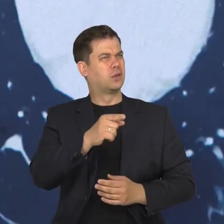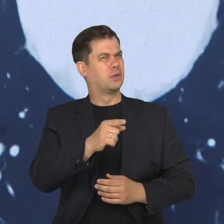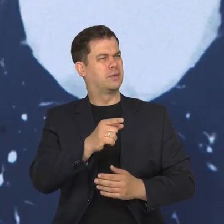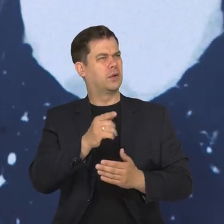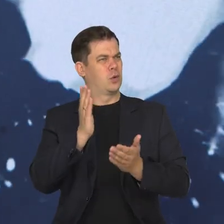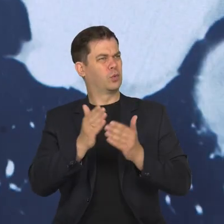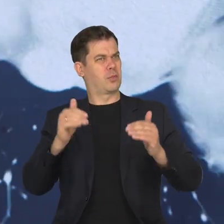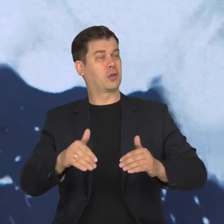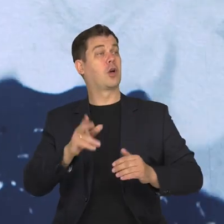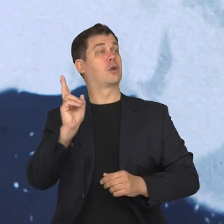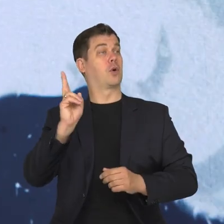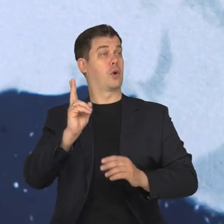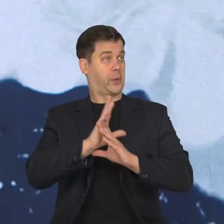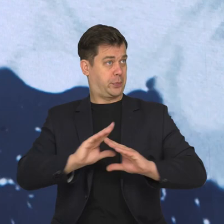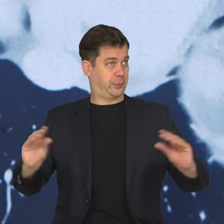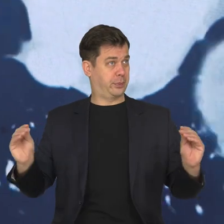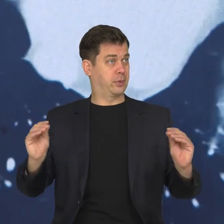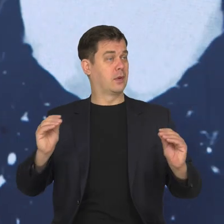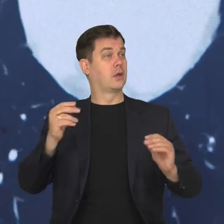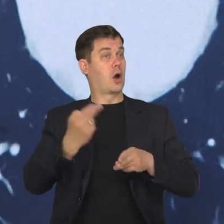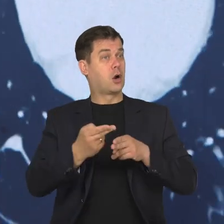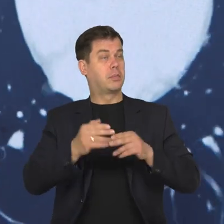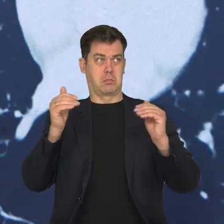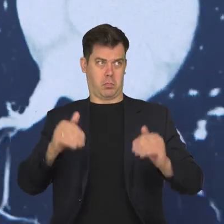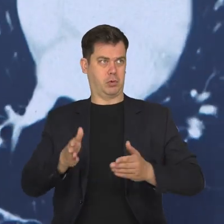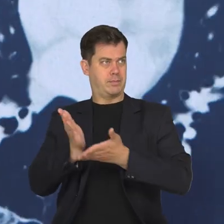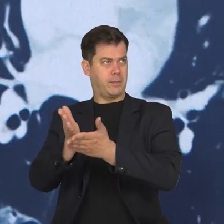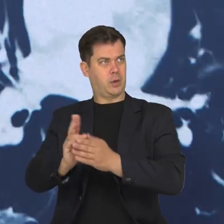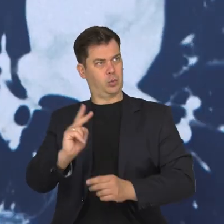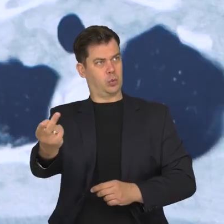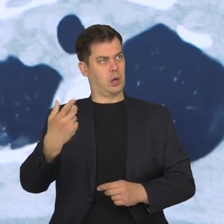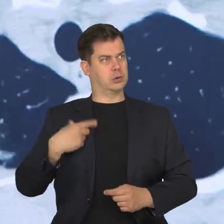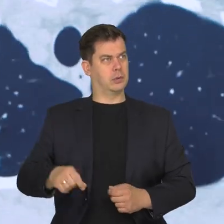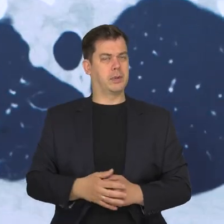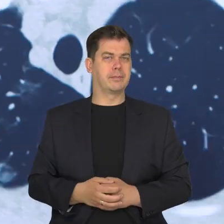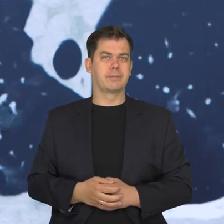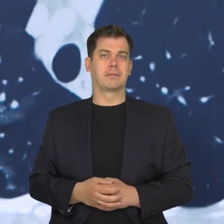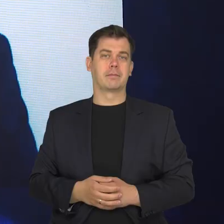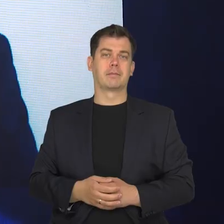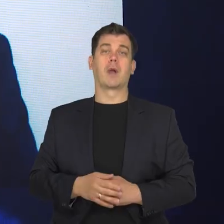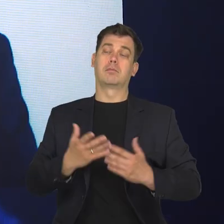owak, ktokolwiek z nas przeszedł przez chorobę i wie o tym, jest już teraz w stanie potencjalnie pomagać innym?